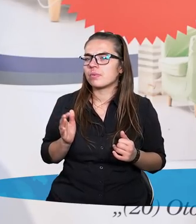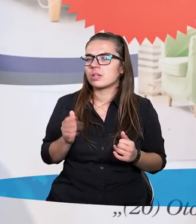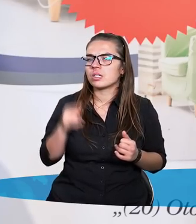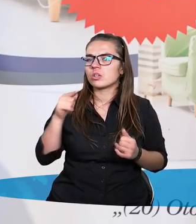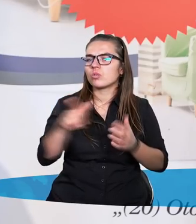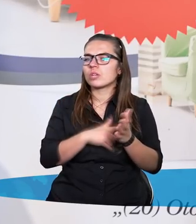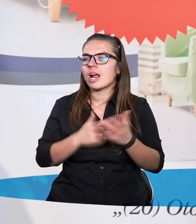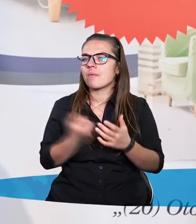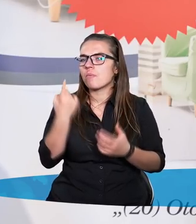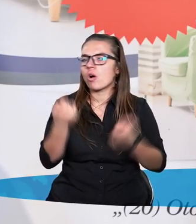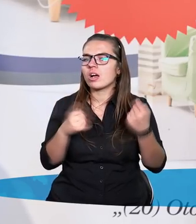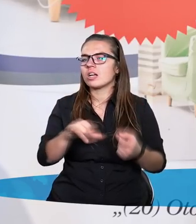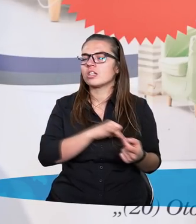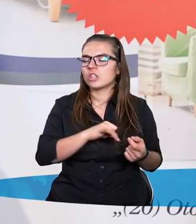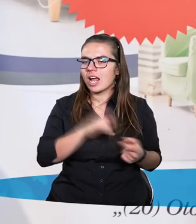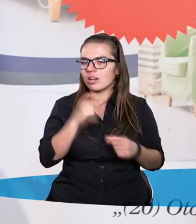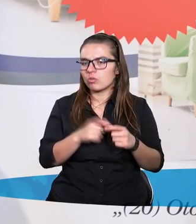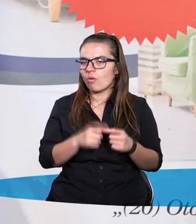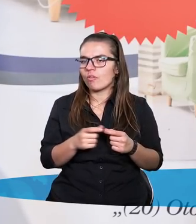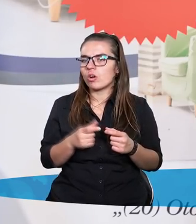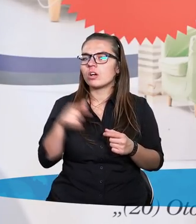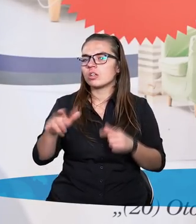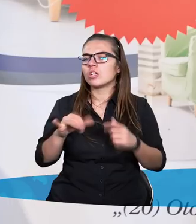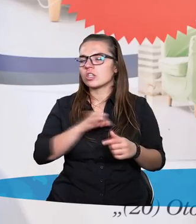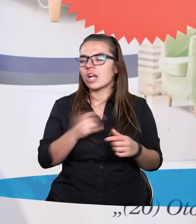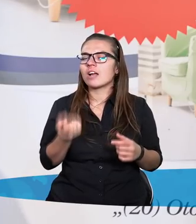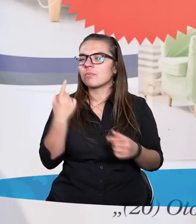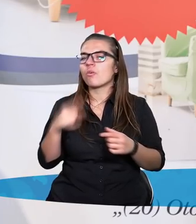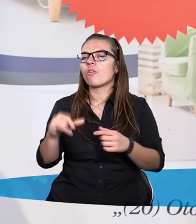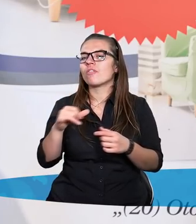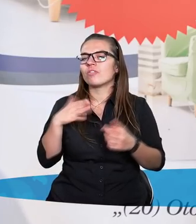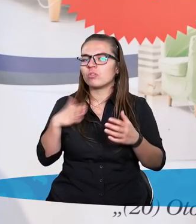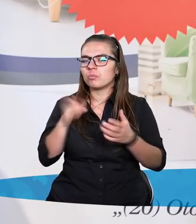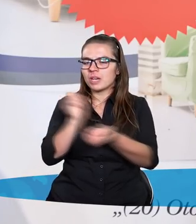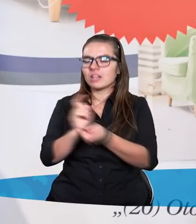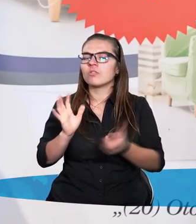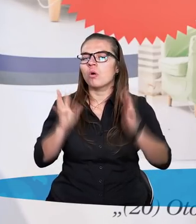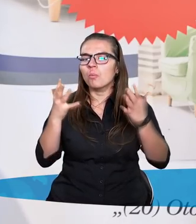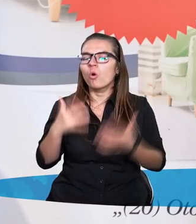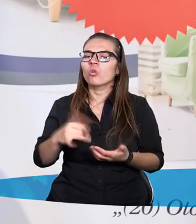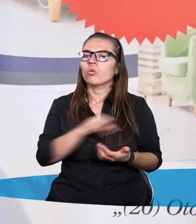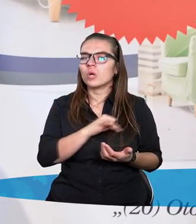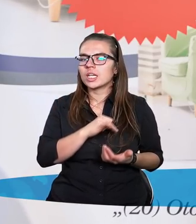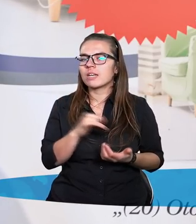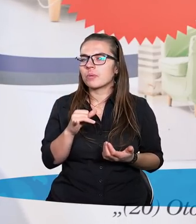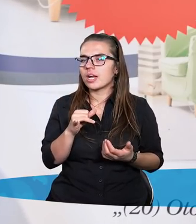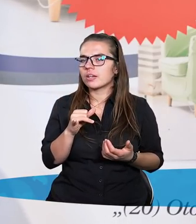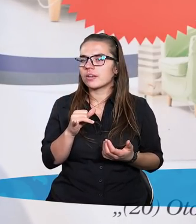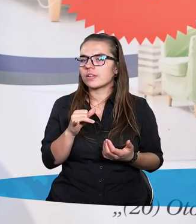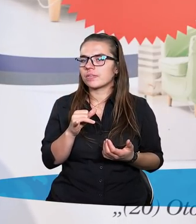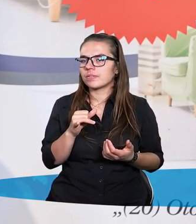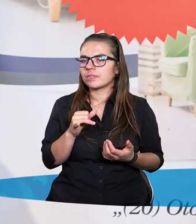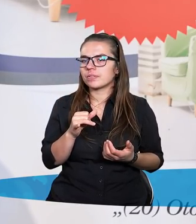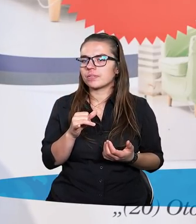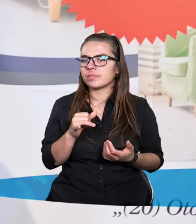Tutaj często pojawiało się słowo grzech, grzech jako droga buntu przeciwko Bogu, sprzeciwu wobec jego praw i tak dalej.